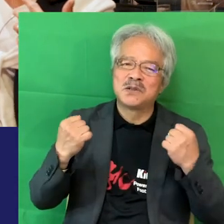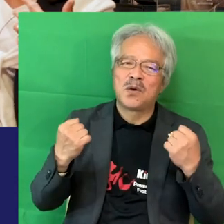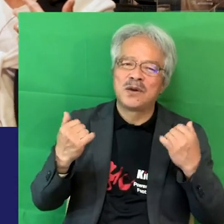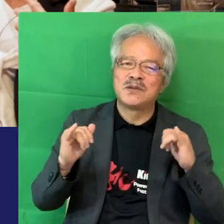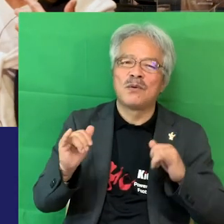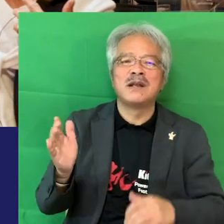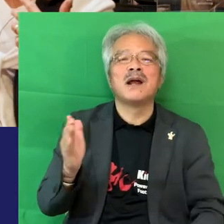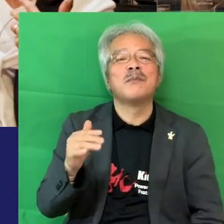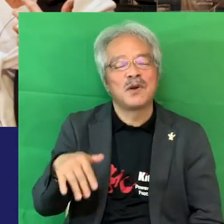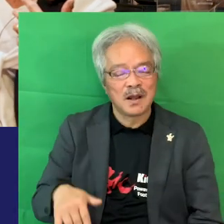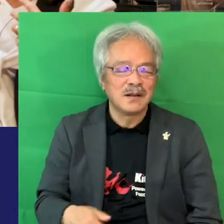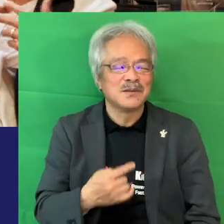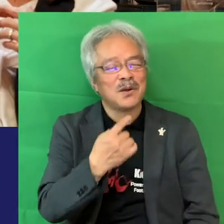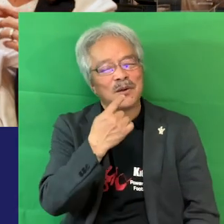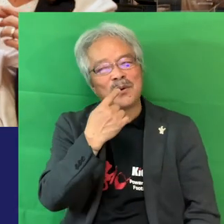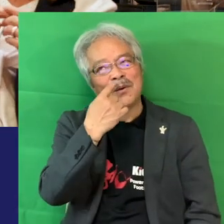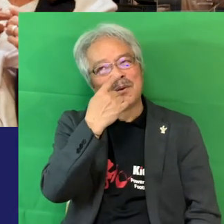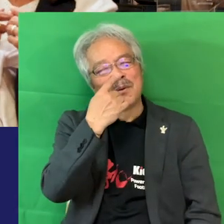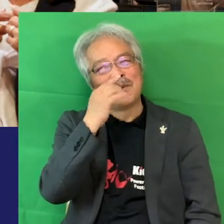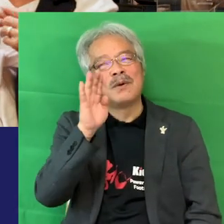もうちょっと20年後ぐらいは